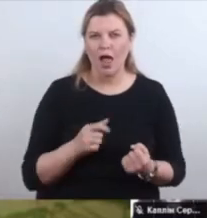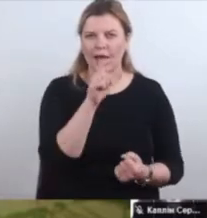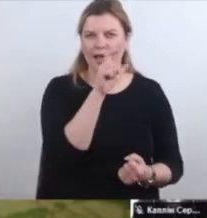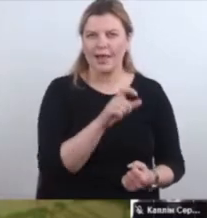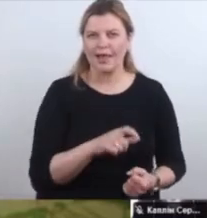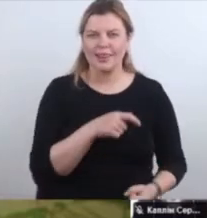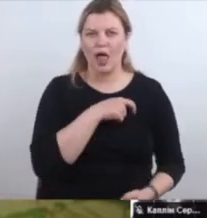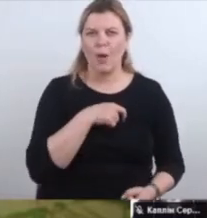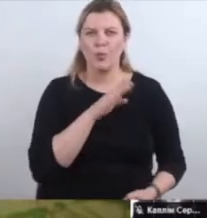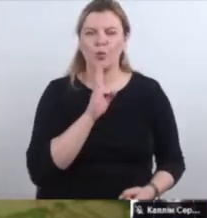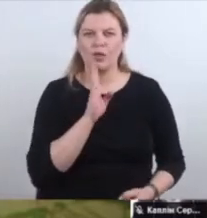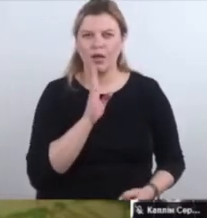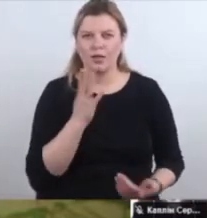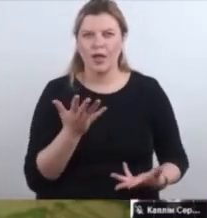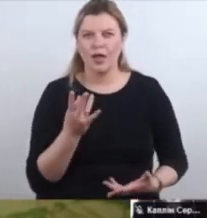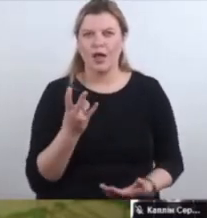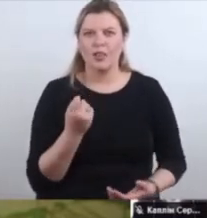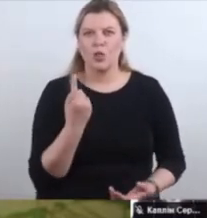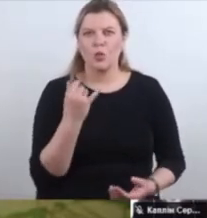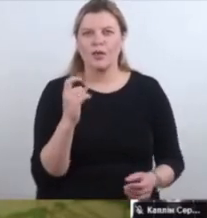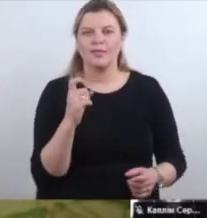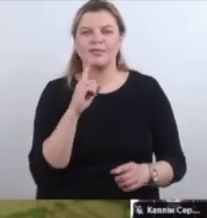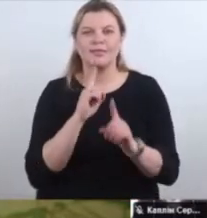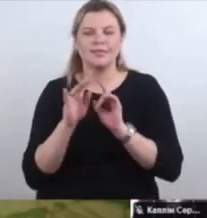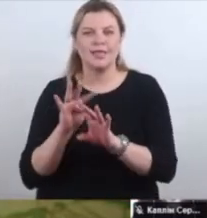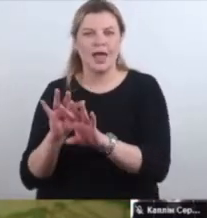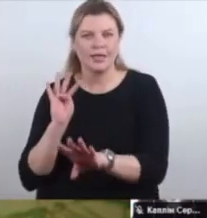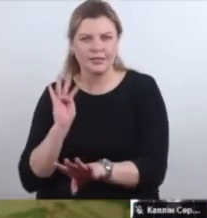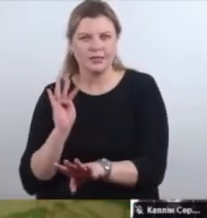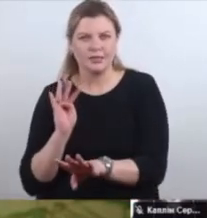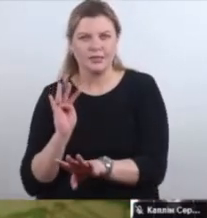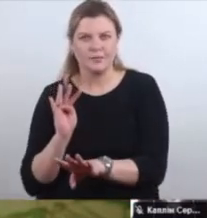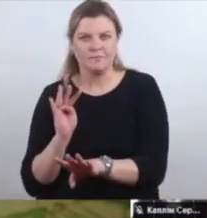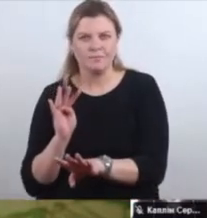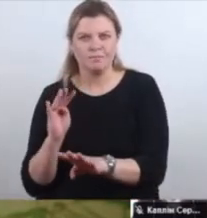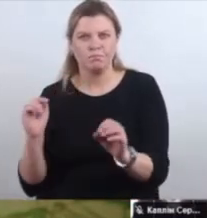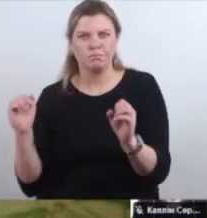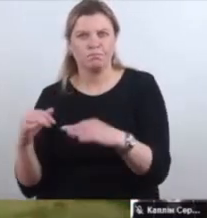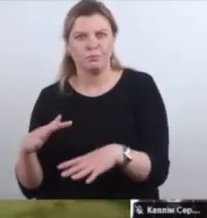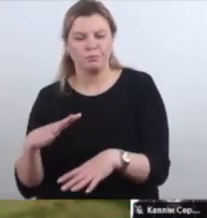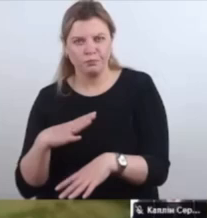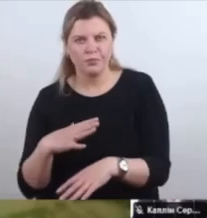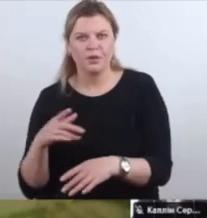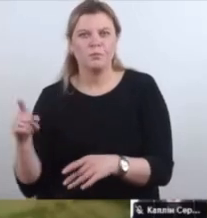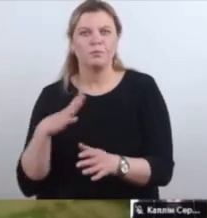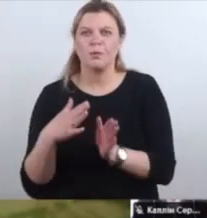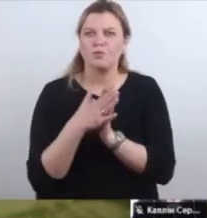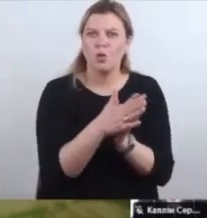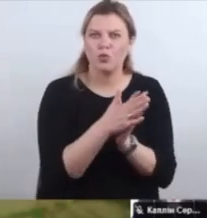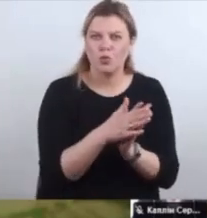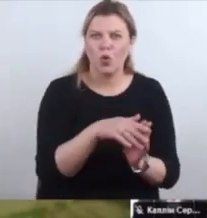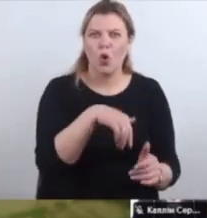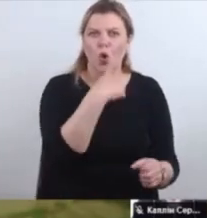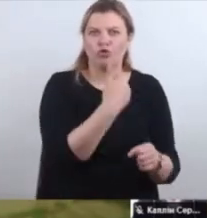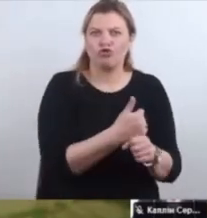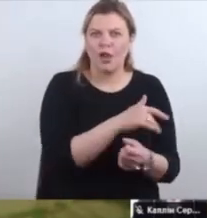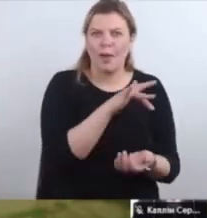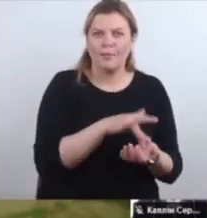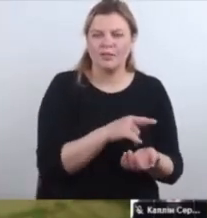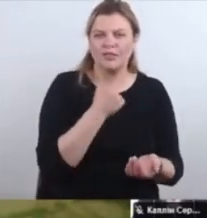депутатки, яка на одної з сесій просила очільника міста